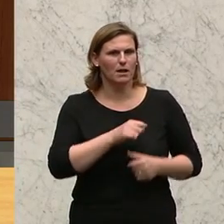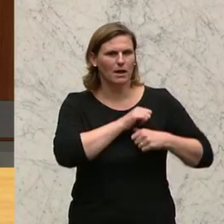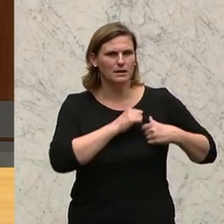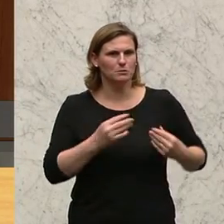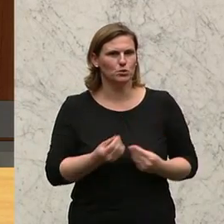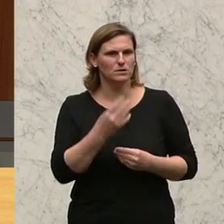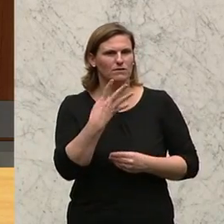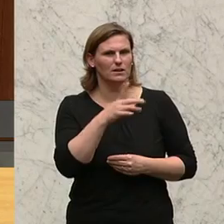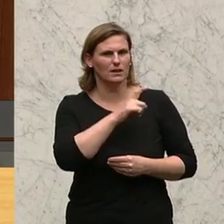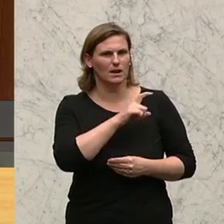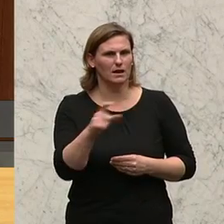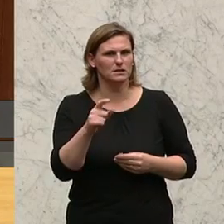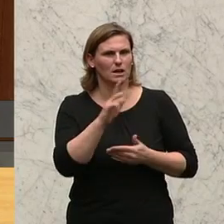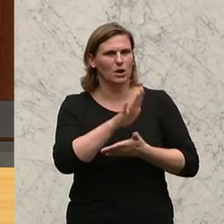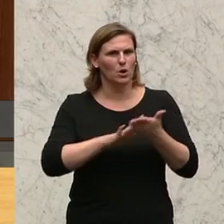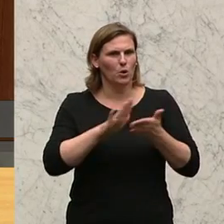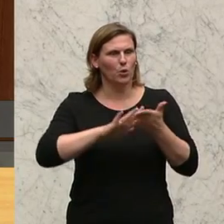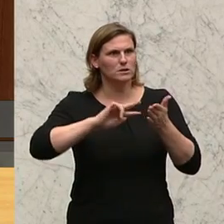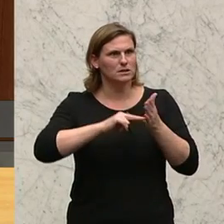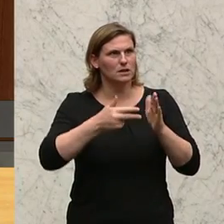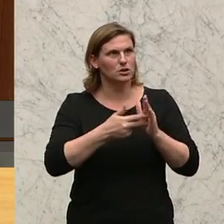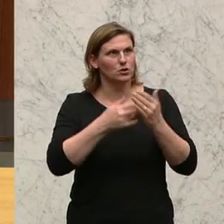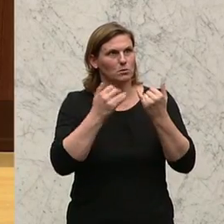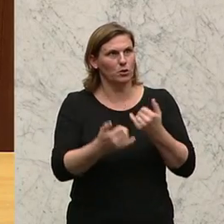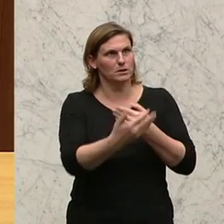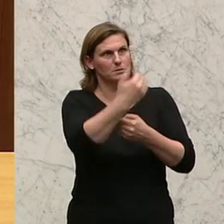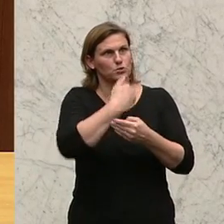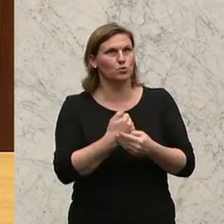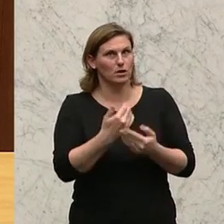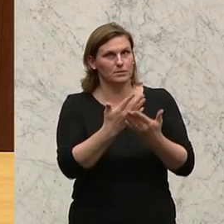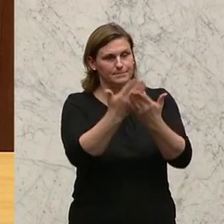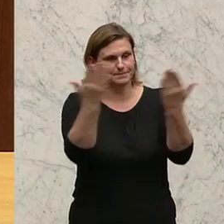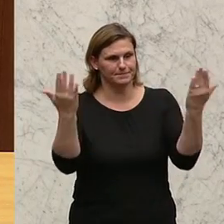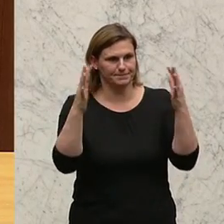vierte Lasse des Holztechnikums Kuchl, die heute hier zu Gast sind. Recht herzlich begrüßen.